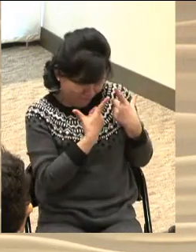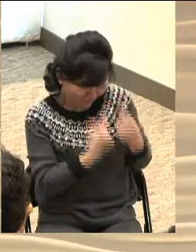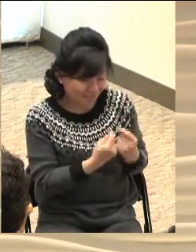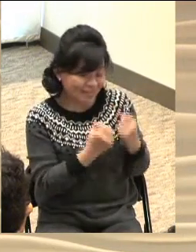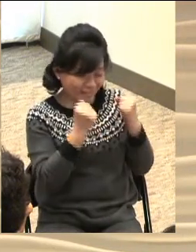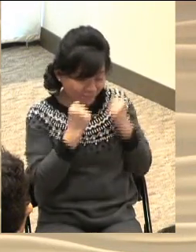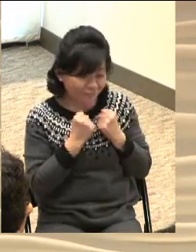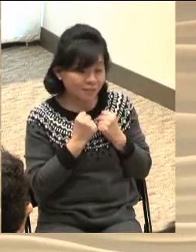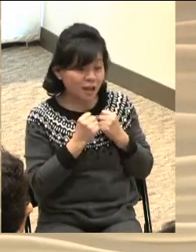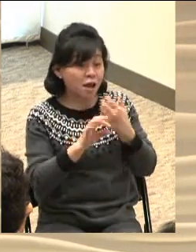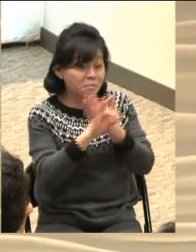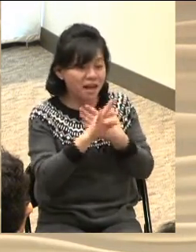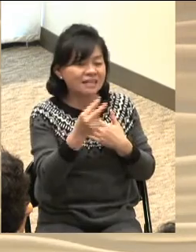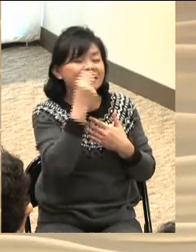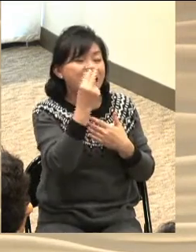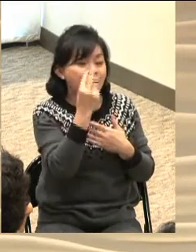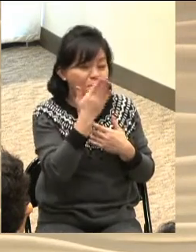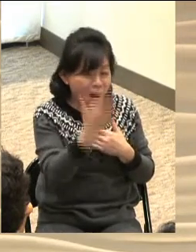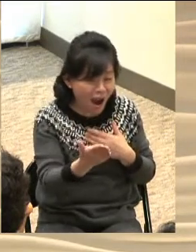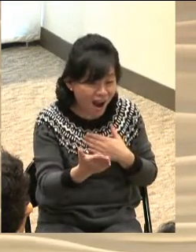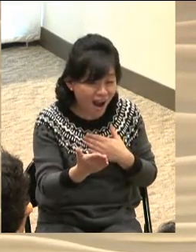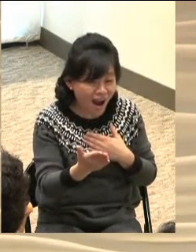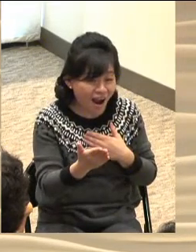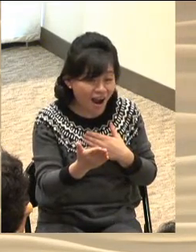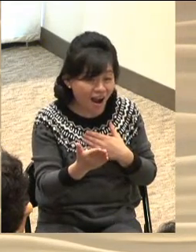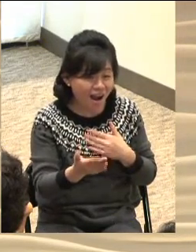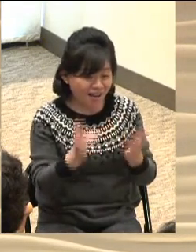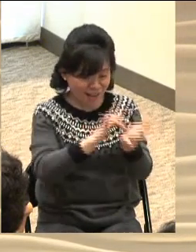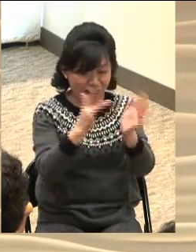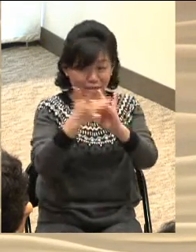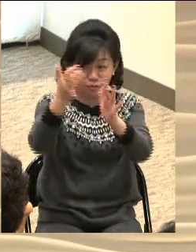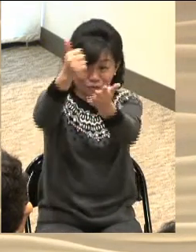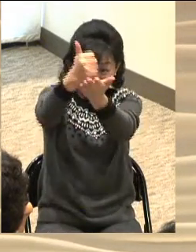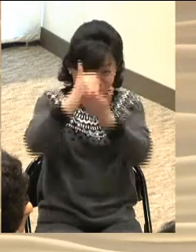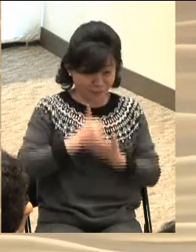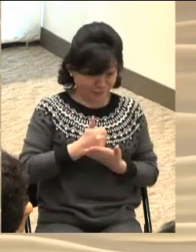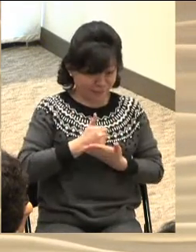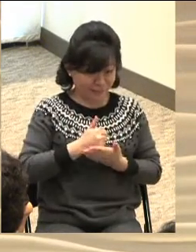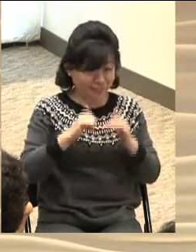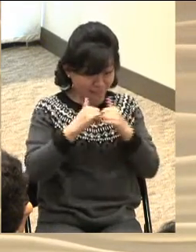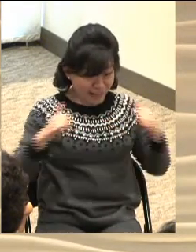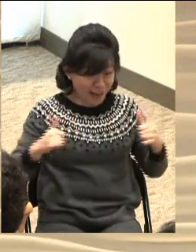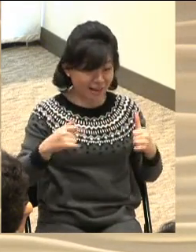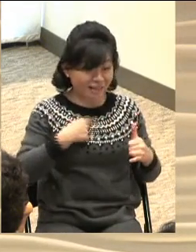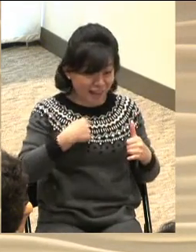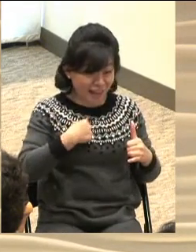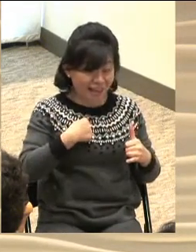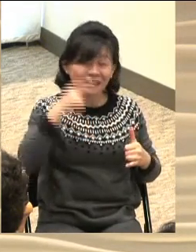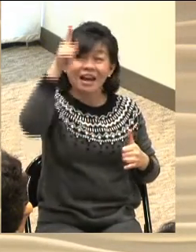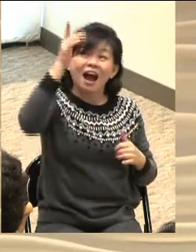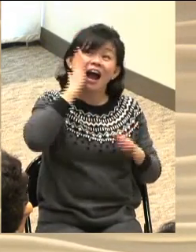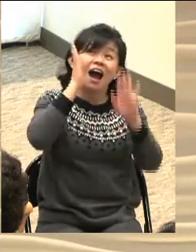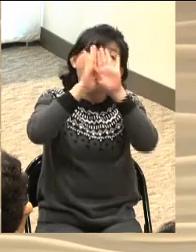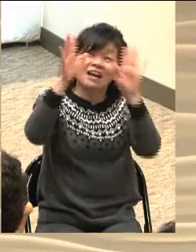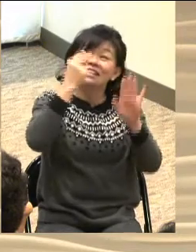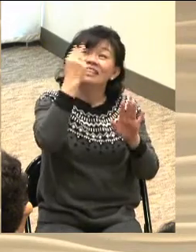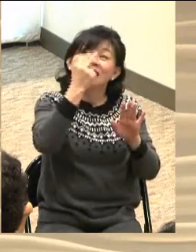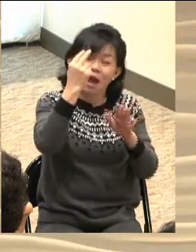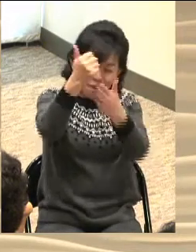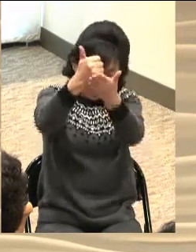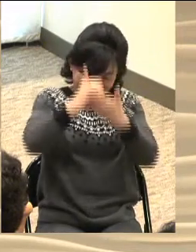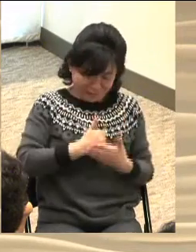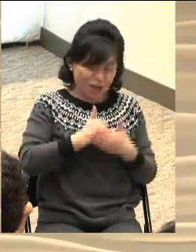잉태된다는 거예요 예수 그리스도를 모신 이는 그 안에 하늘의 생명이 잉태된다는 것입니다